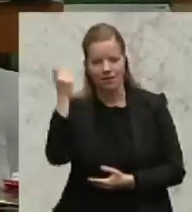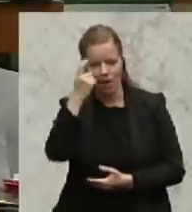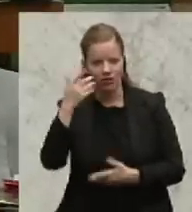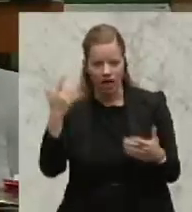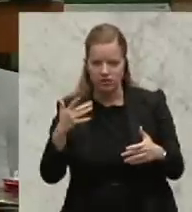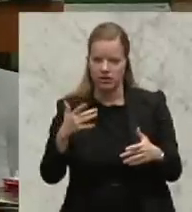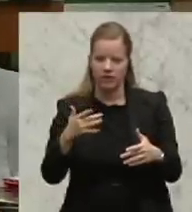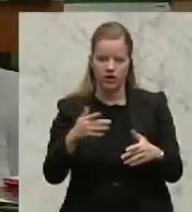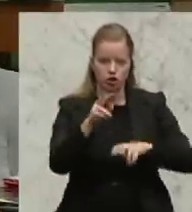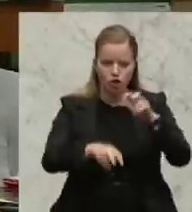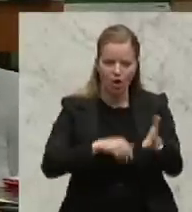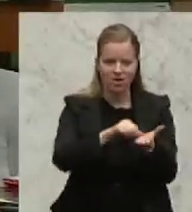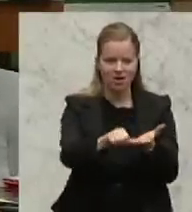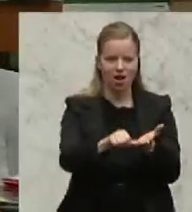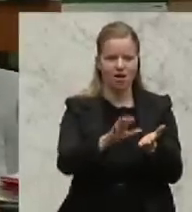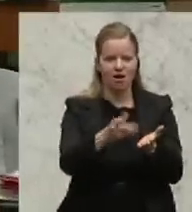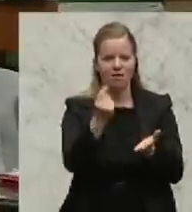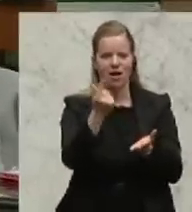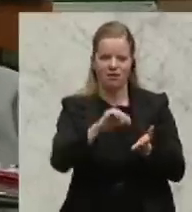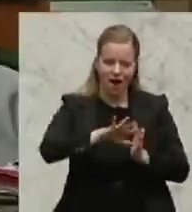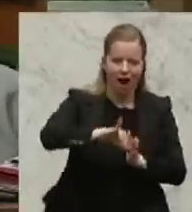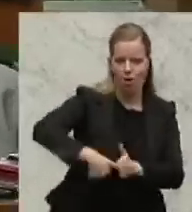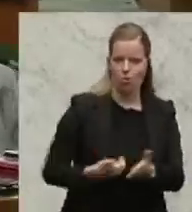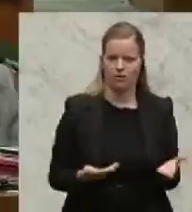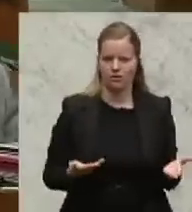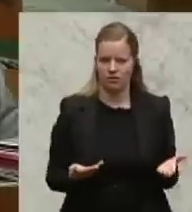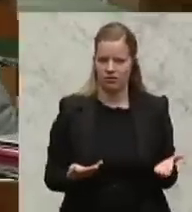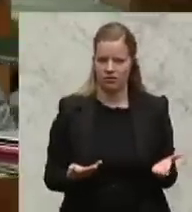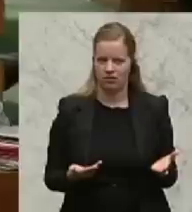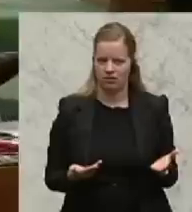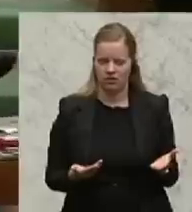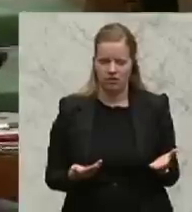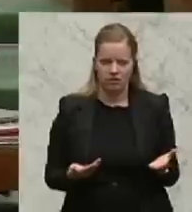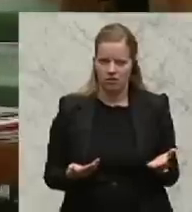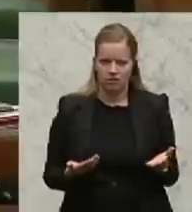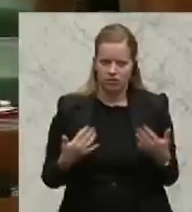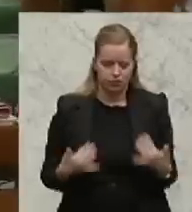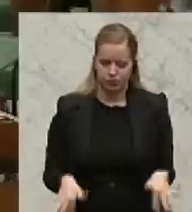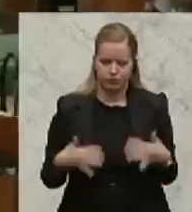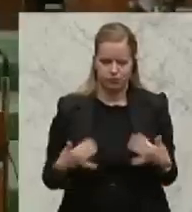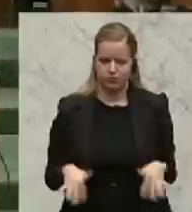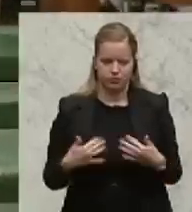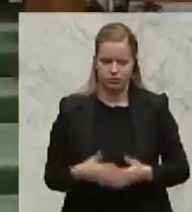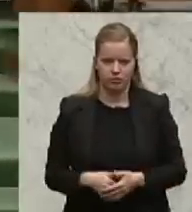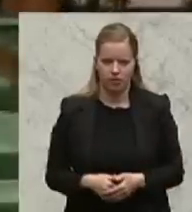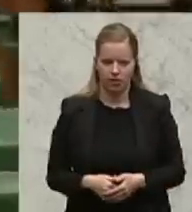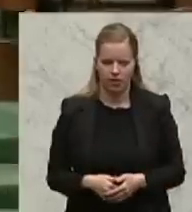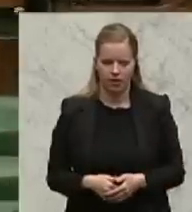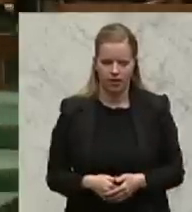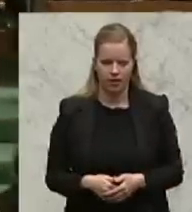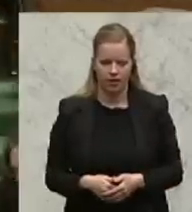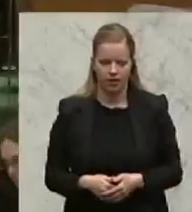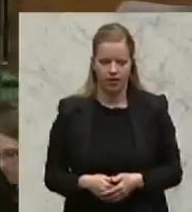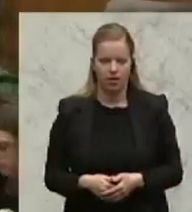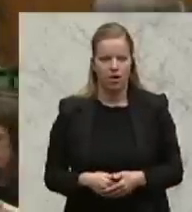hier ausgeübt wurde. Es ist, eigentlich müsste man den guten Rest des Mafiaparagrafen